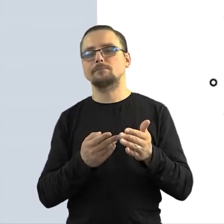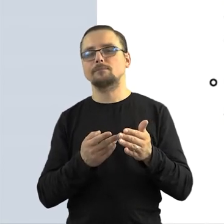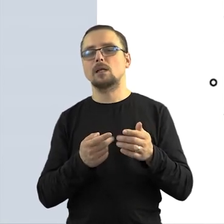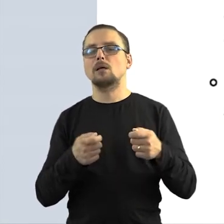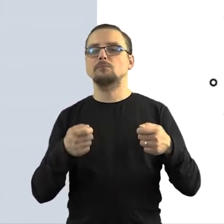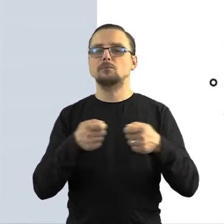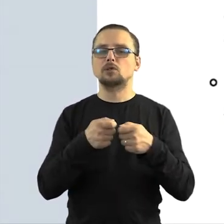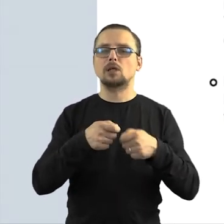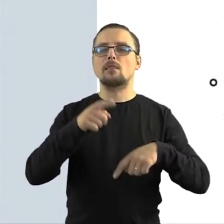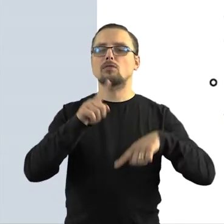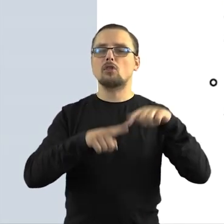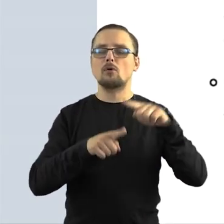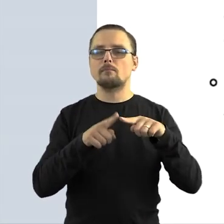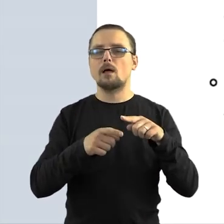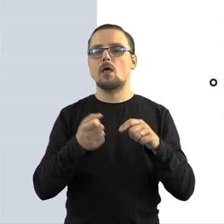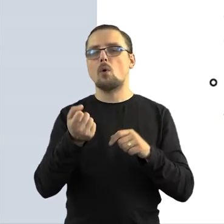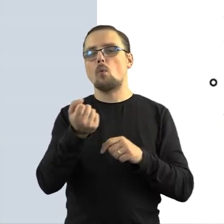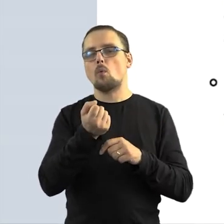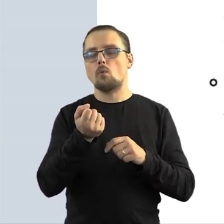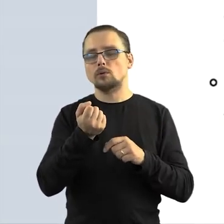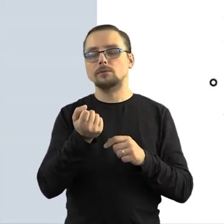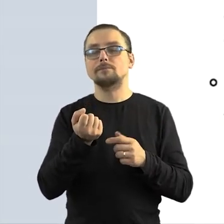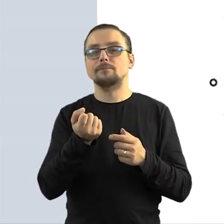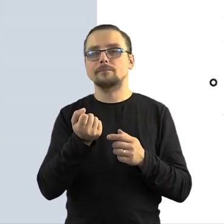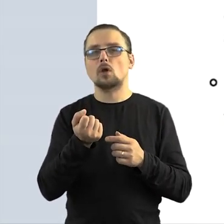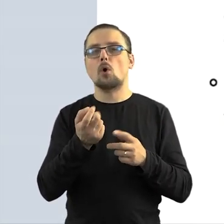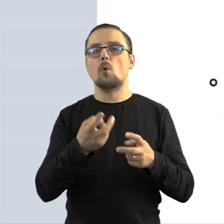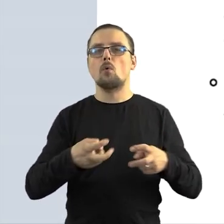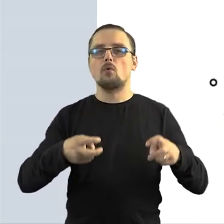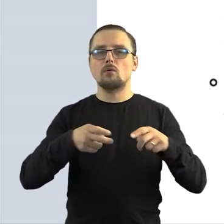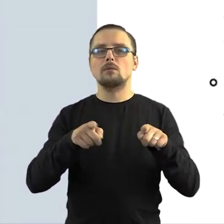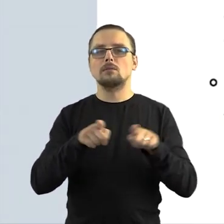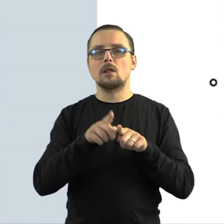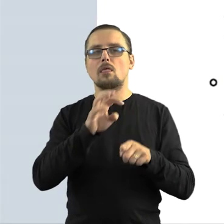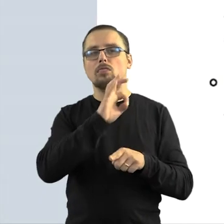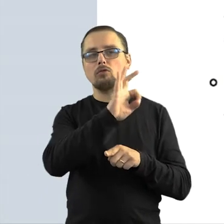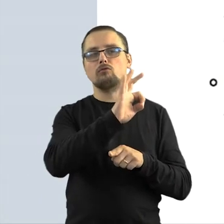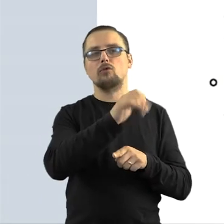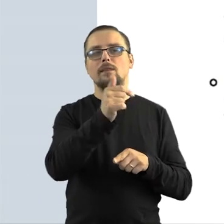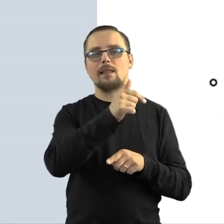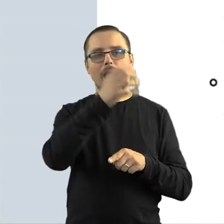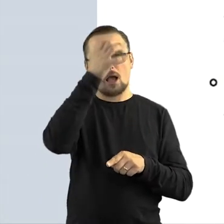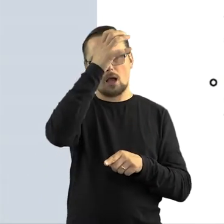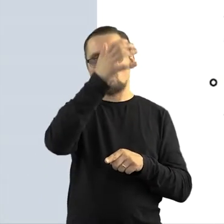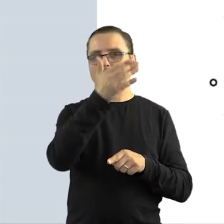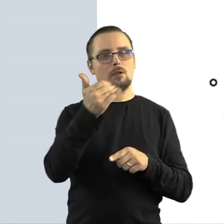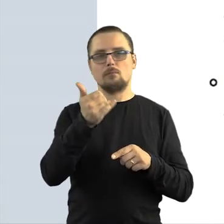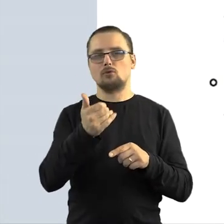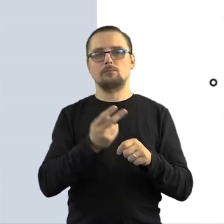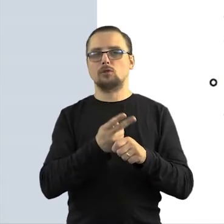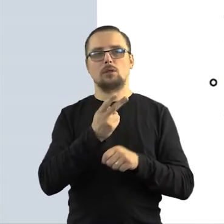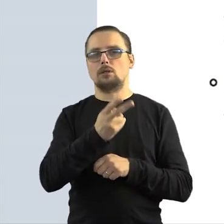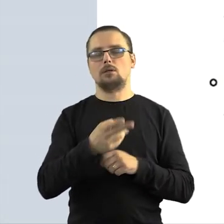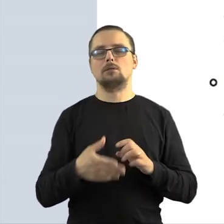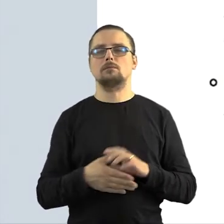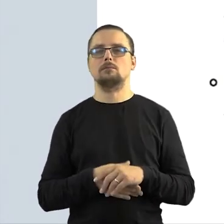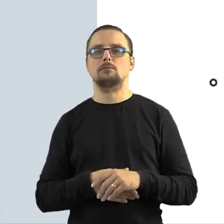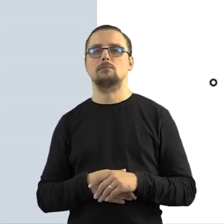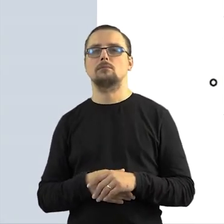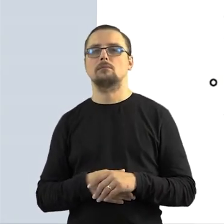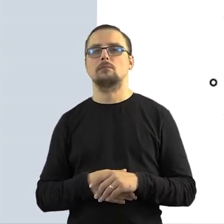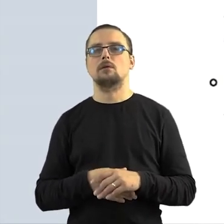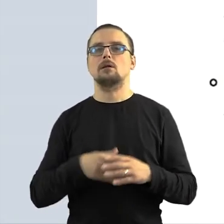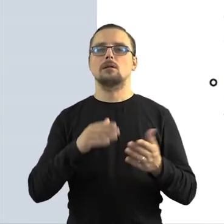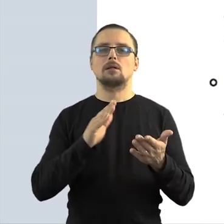naruszać normalnego korzystania z utworu i nie może godzić słusznej interesy twórcy, czyli na przykład nie możemy